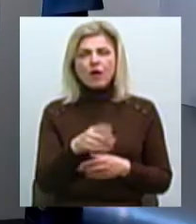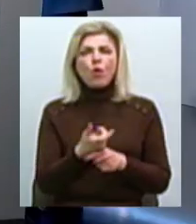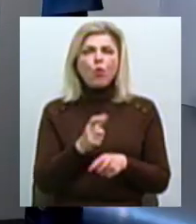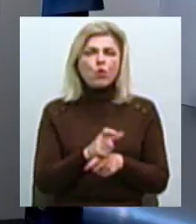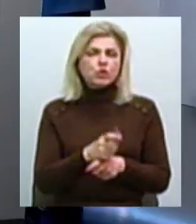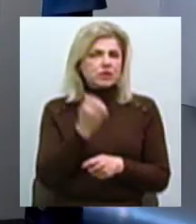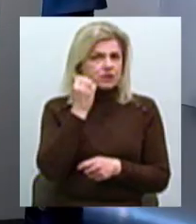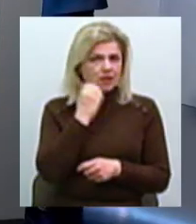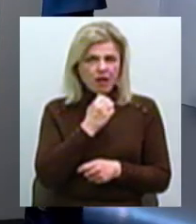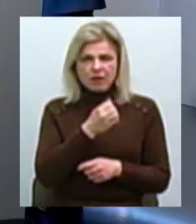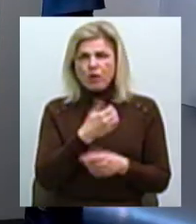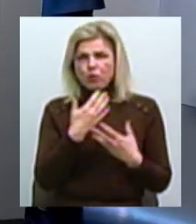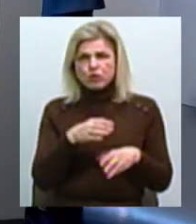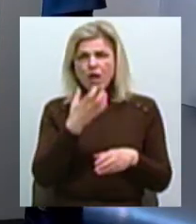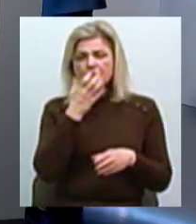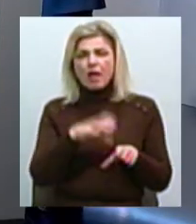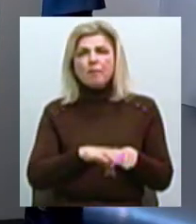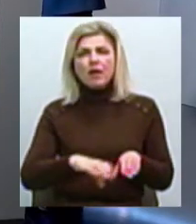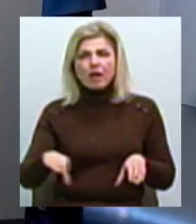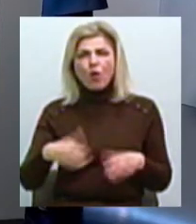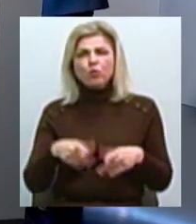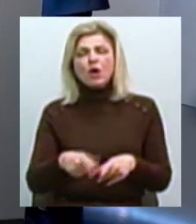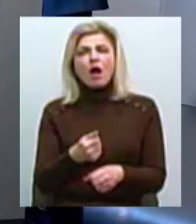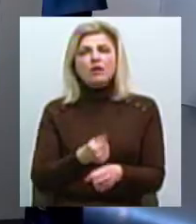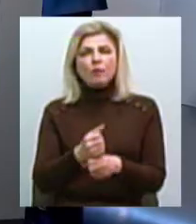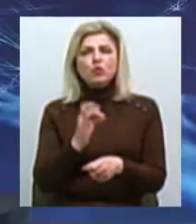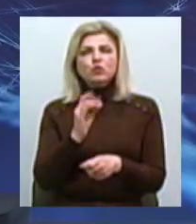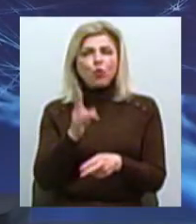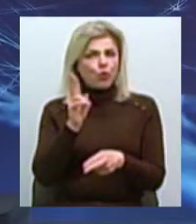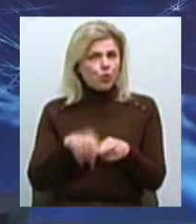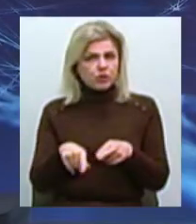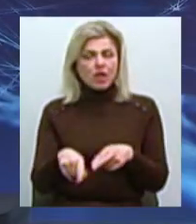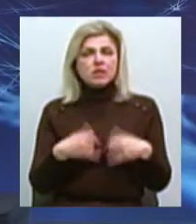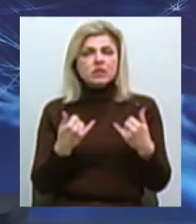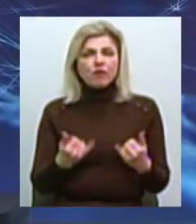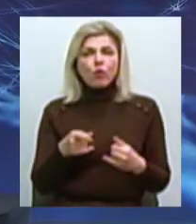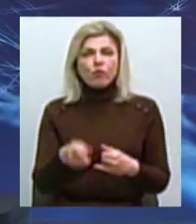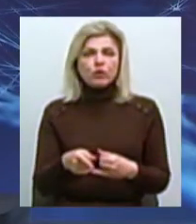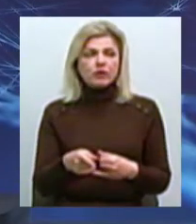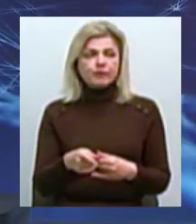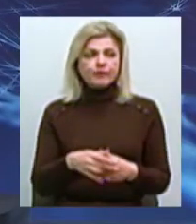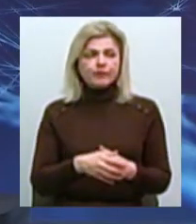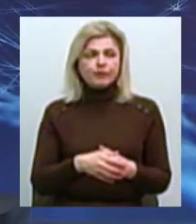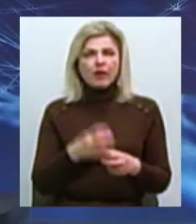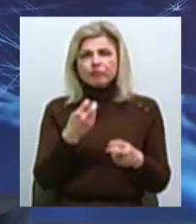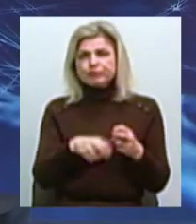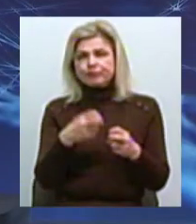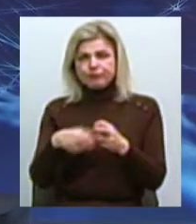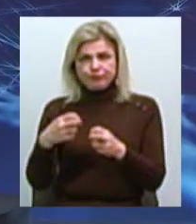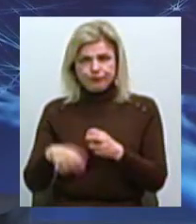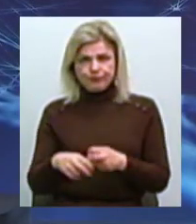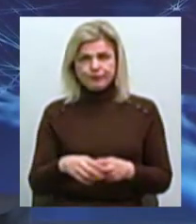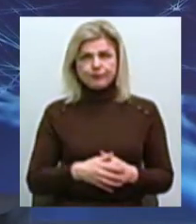зношених тепломереж, які вже відпрацювали свій срок експлуатації і сьогодні вони нещадно рвуться і